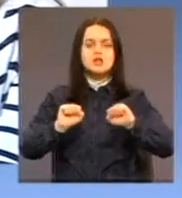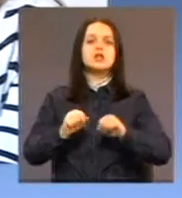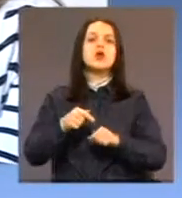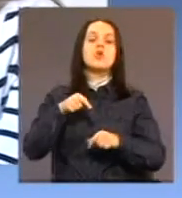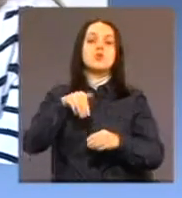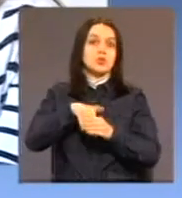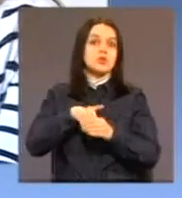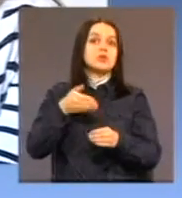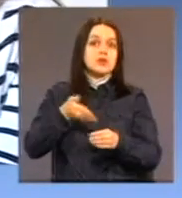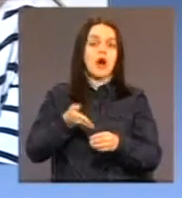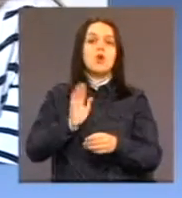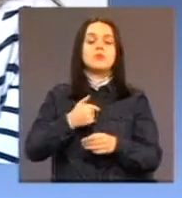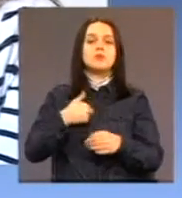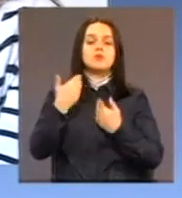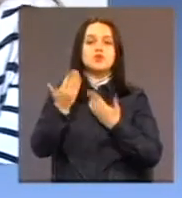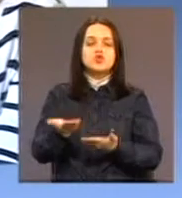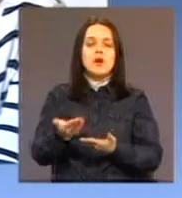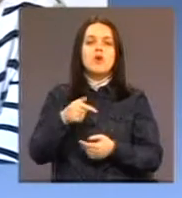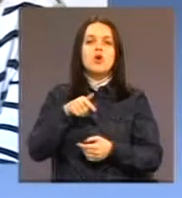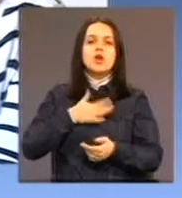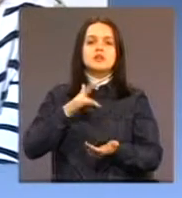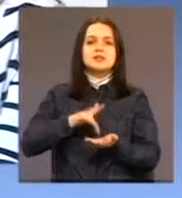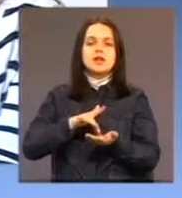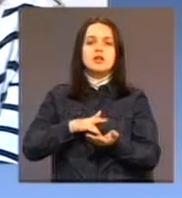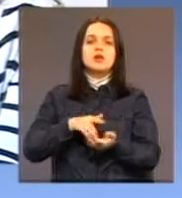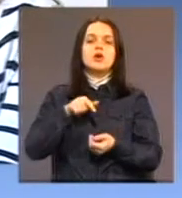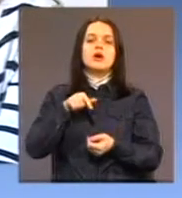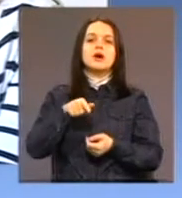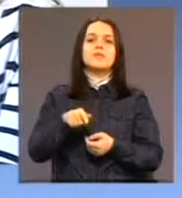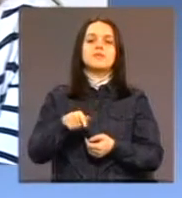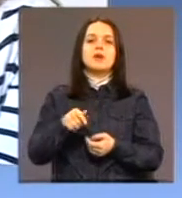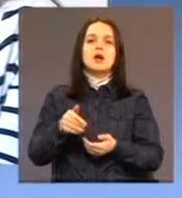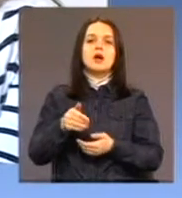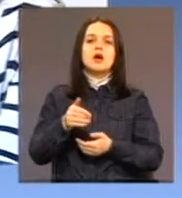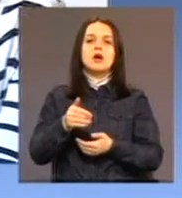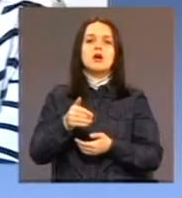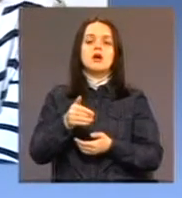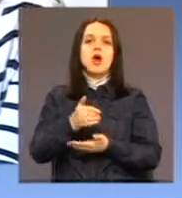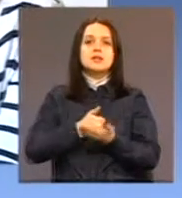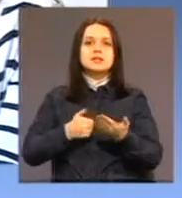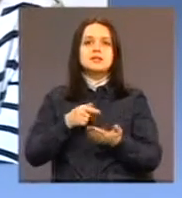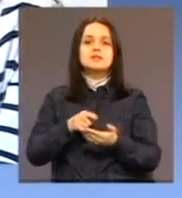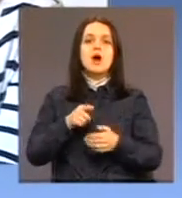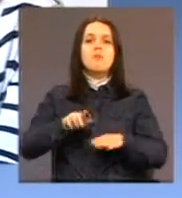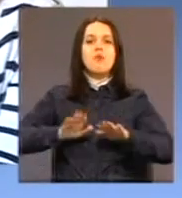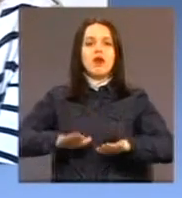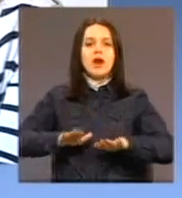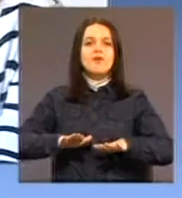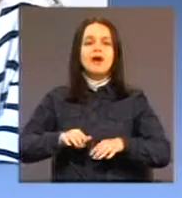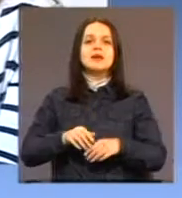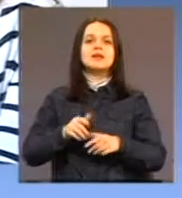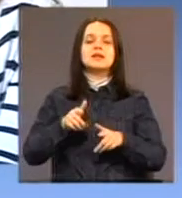pružaju se organizovane usluge korisnicima koje podrazumijevaju prije svega boravak, ishranu njegu,